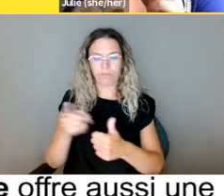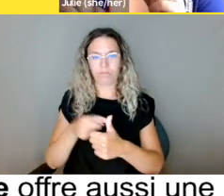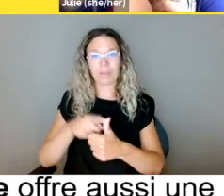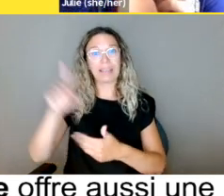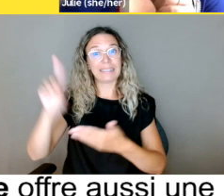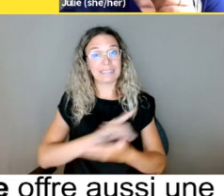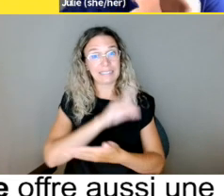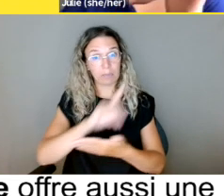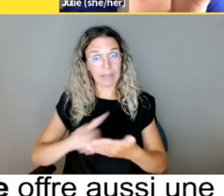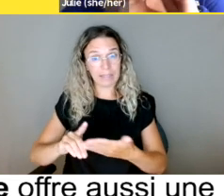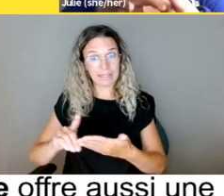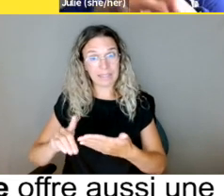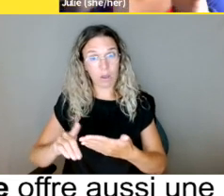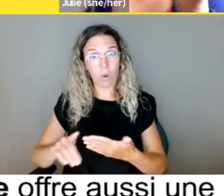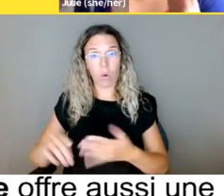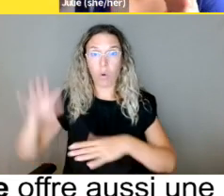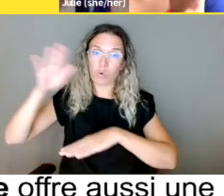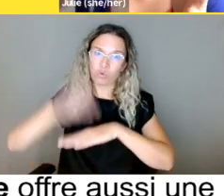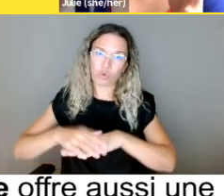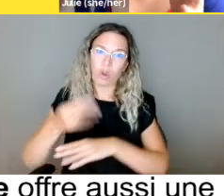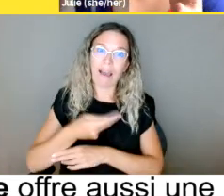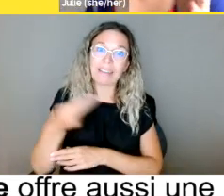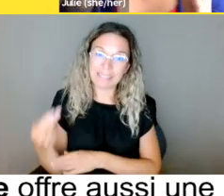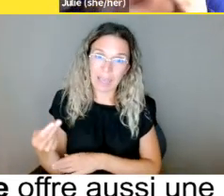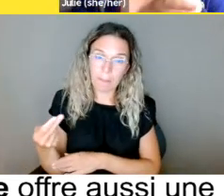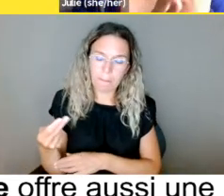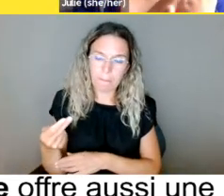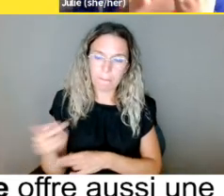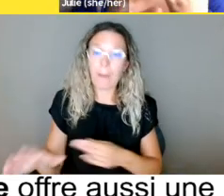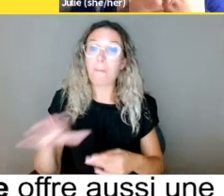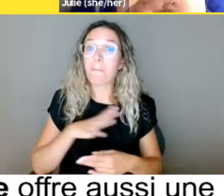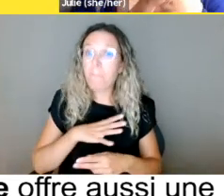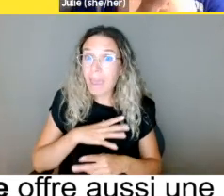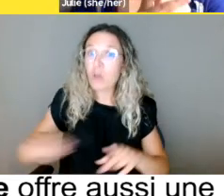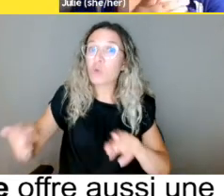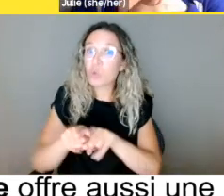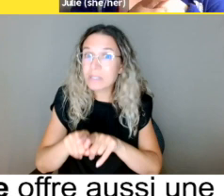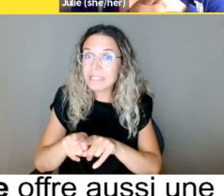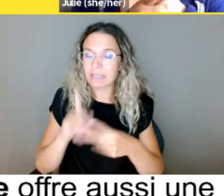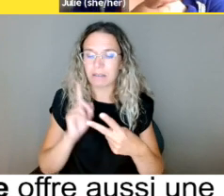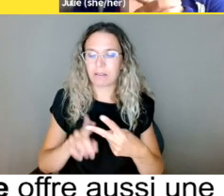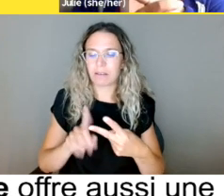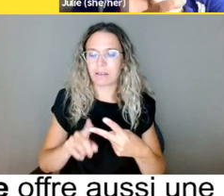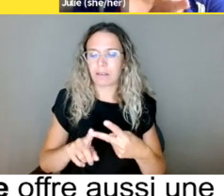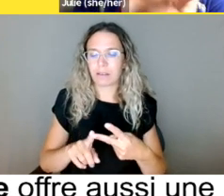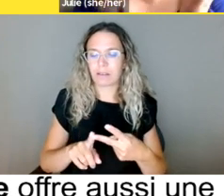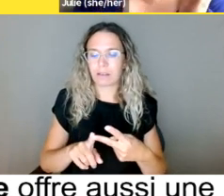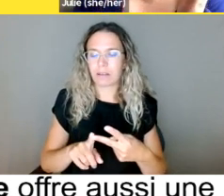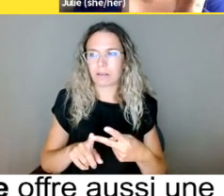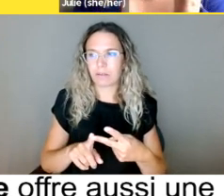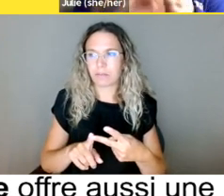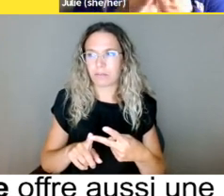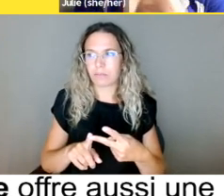Là, faut, ça tombe, c'est la Charte québécoise qui prévaut. Donc, il faut prouver que, un, il y avait discrimination